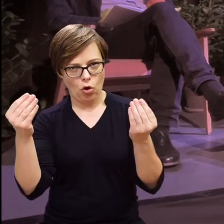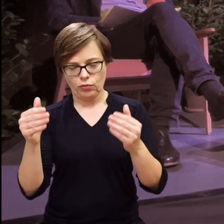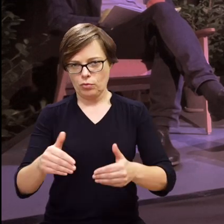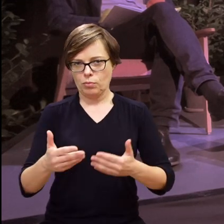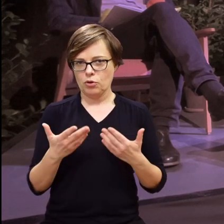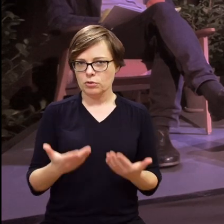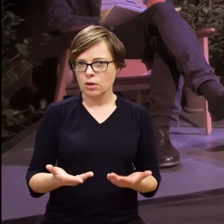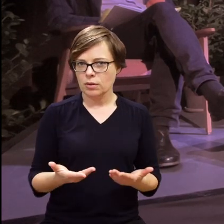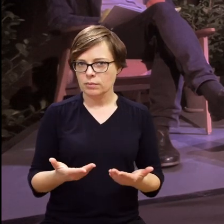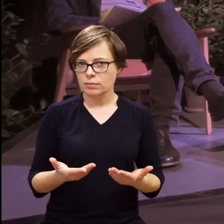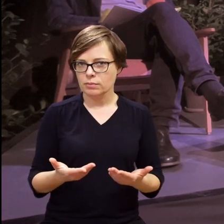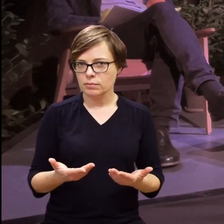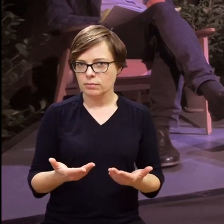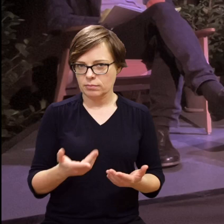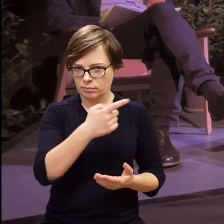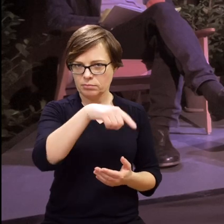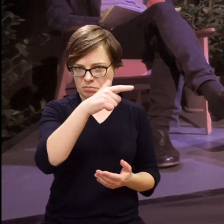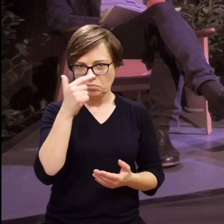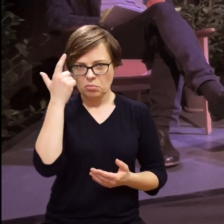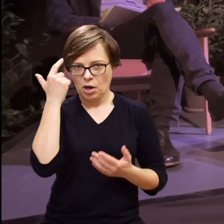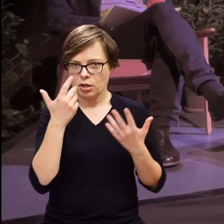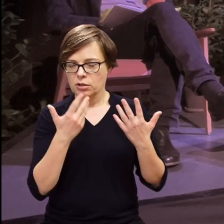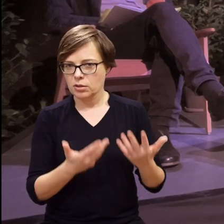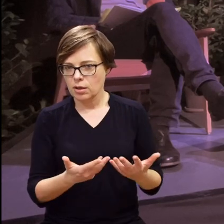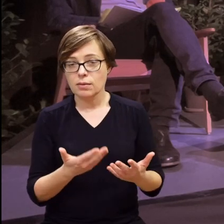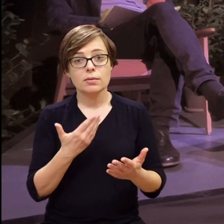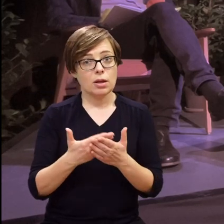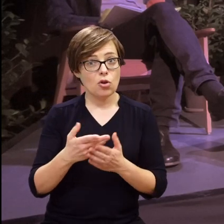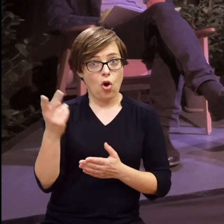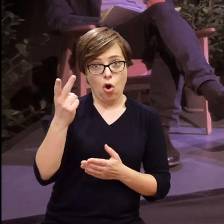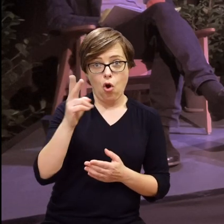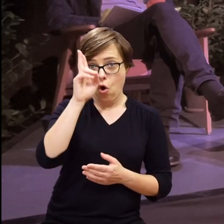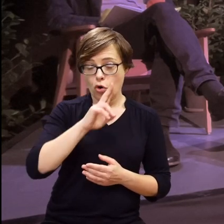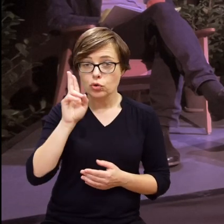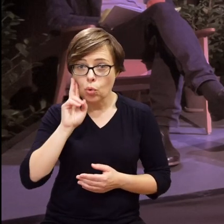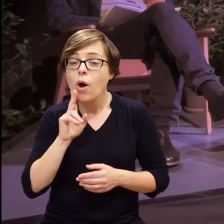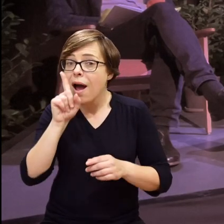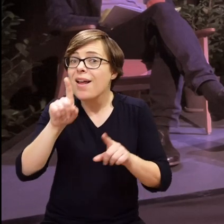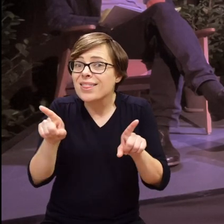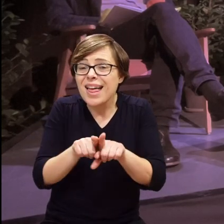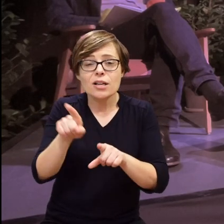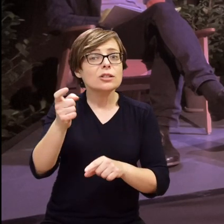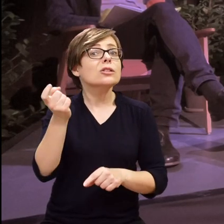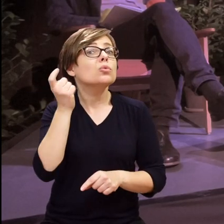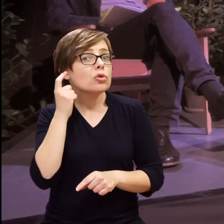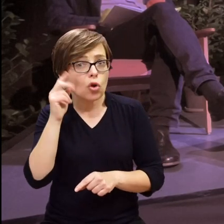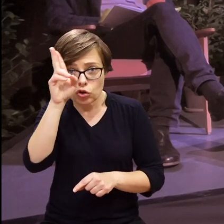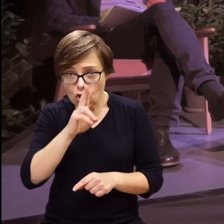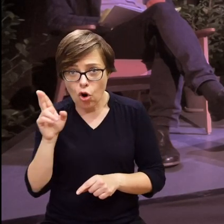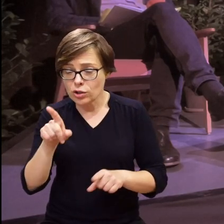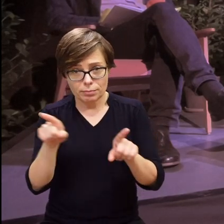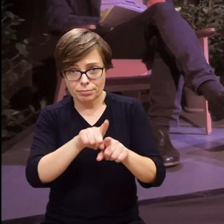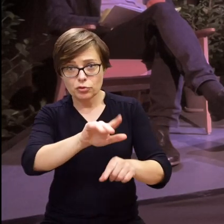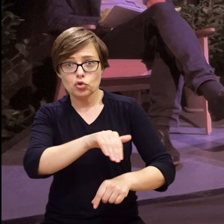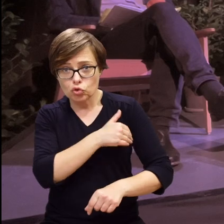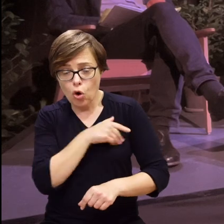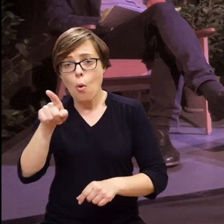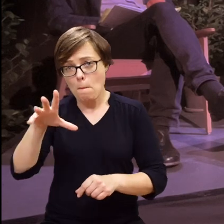rozwijać. Więc nie tylko oni jako rodzice głusi, ale także rodzice słyszący z tej szkoły